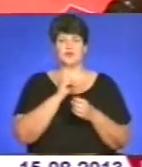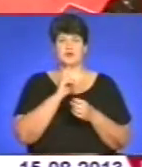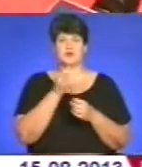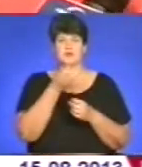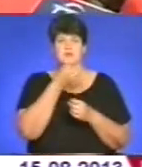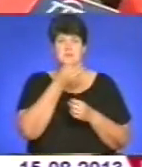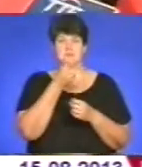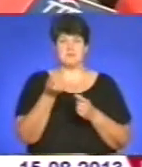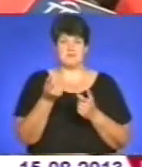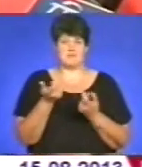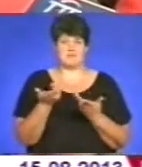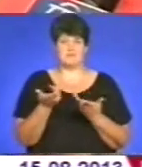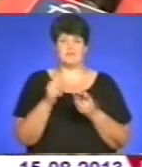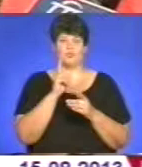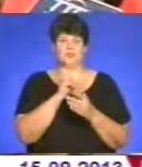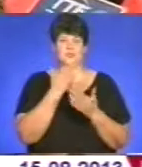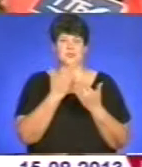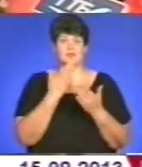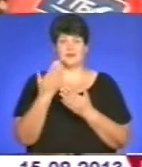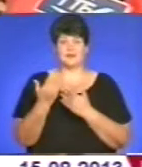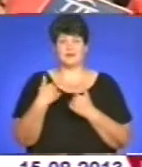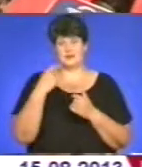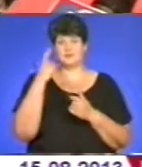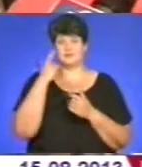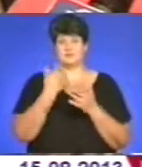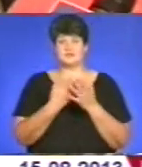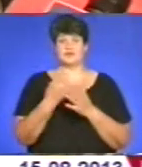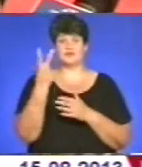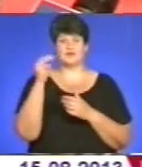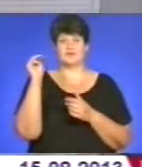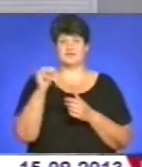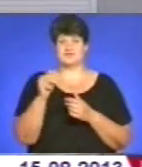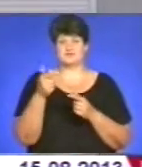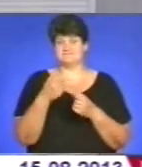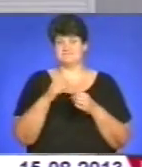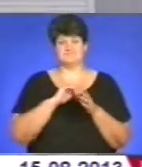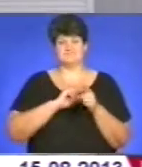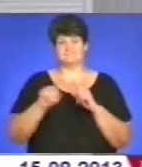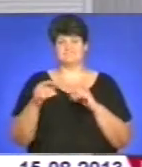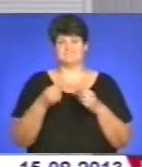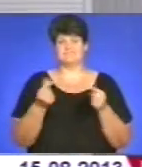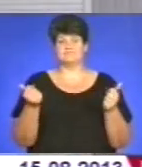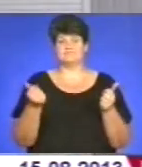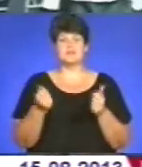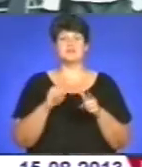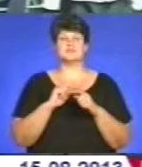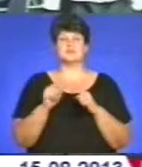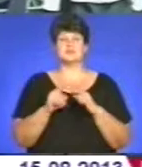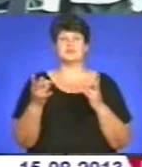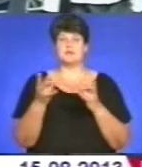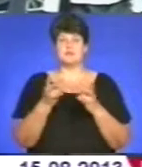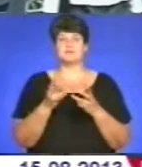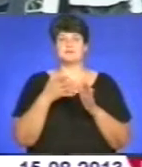ходимо, питаємося ціну. Ну, я думаю, певно, до двох тисяч тільки так. Найбільше витратити треба на шкільну форму.